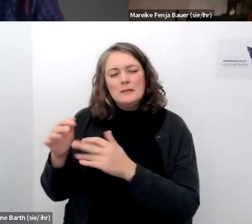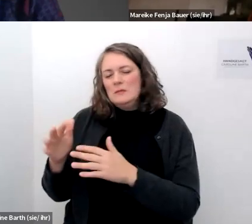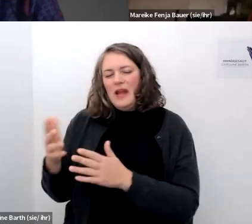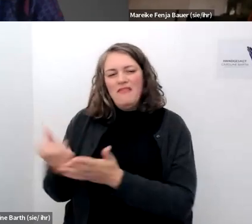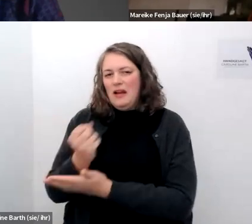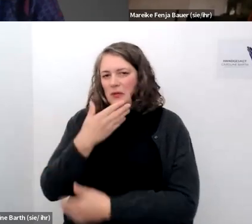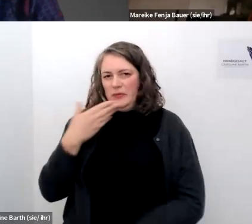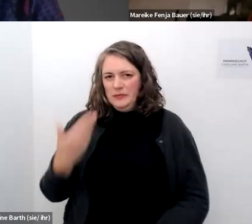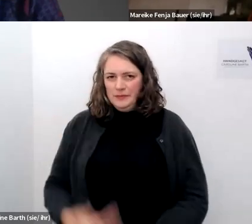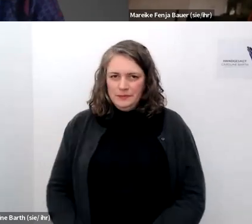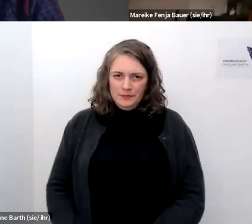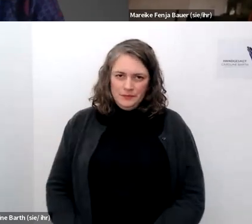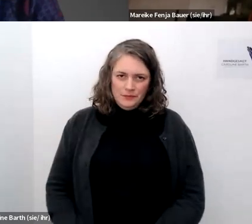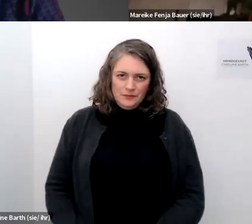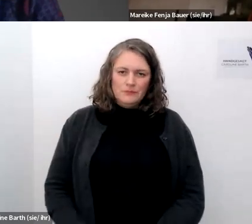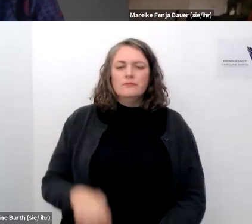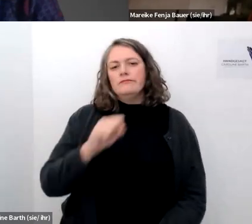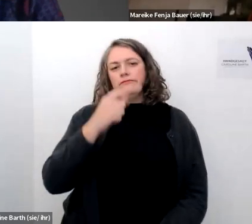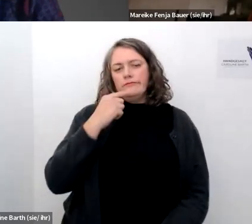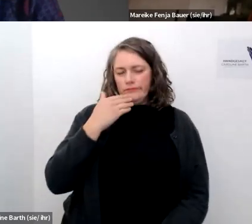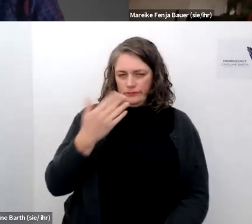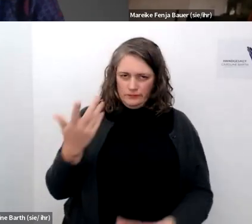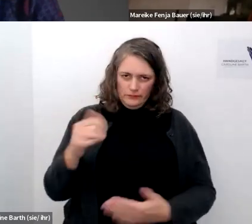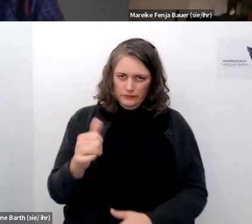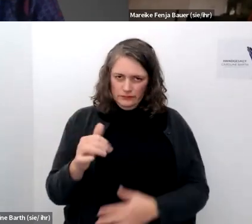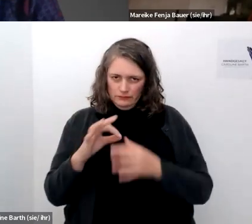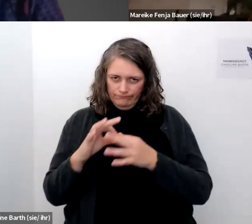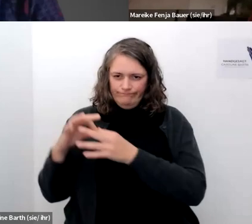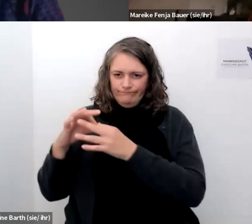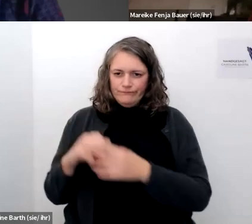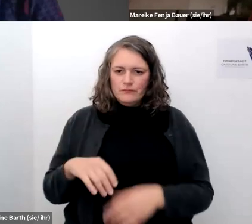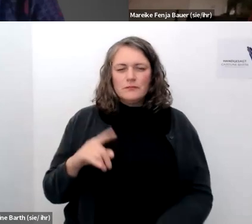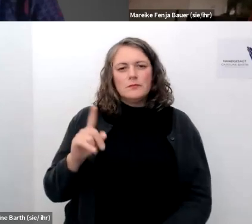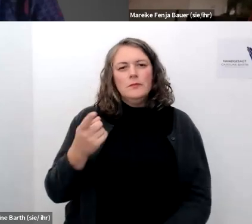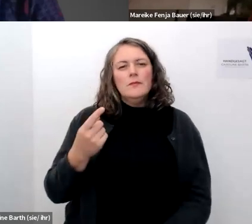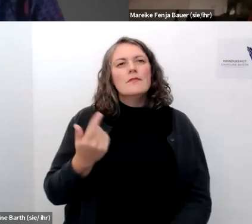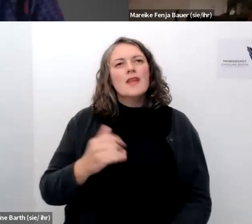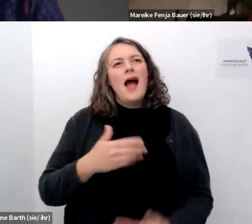okay danke nochmal für die einschätzung ich fand jetzt das mit dem identitätsangebot